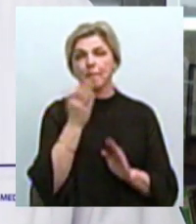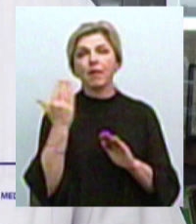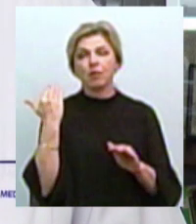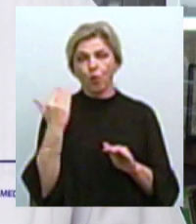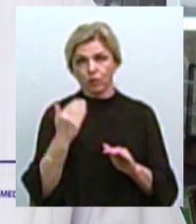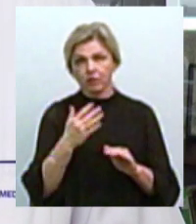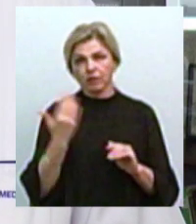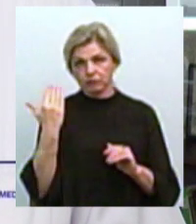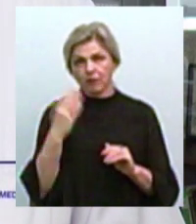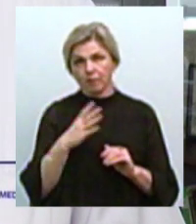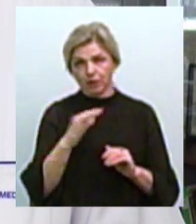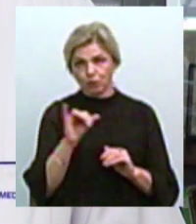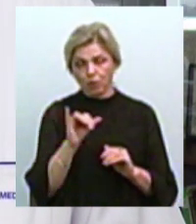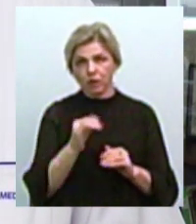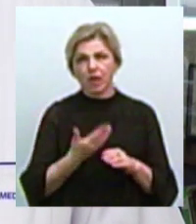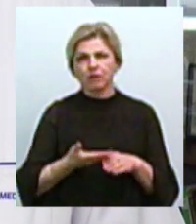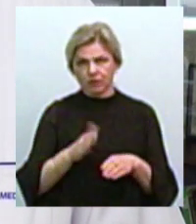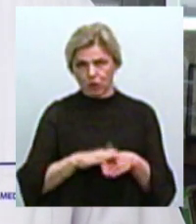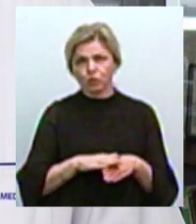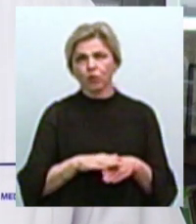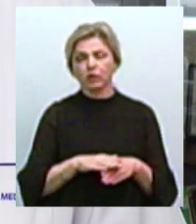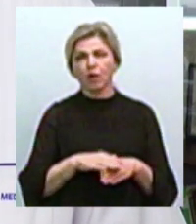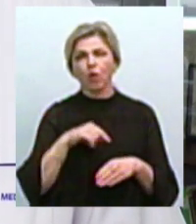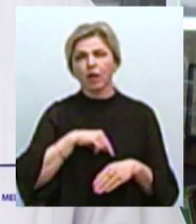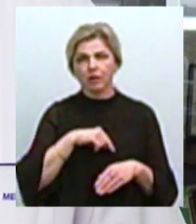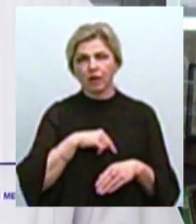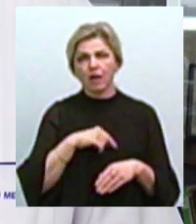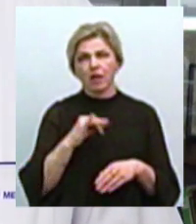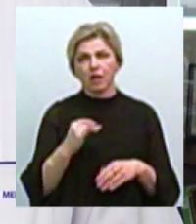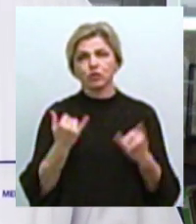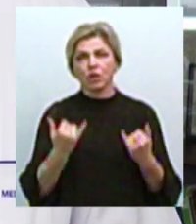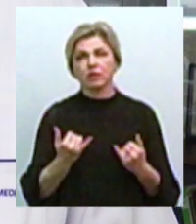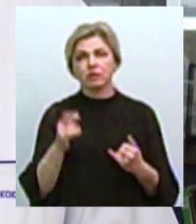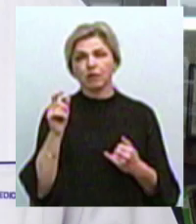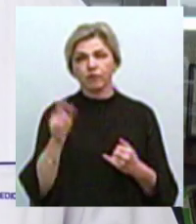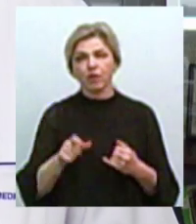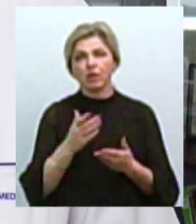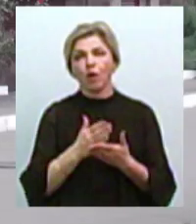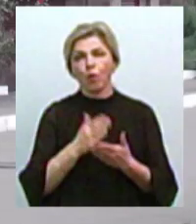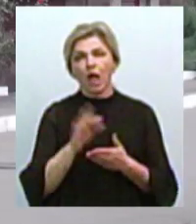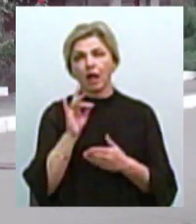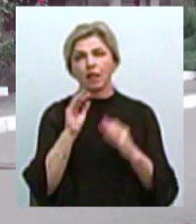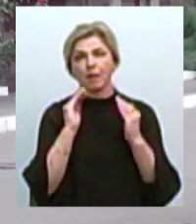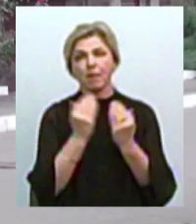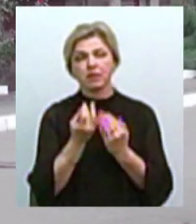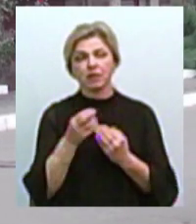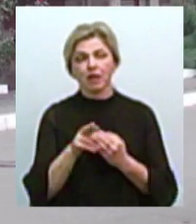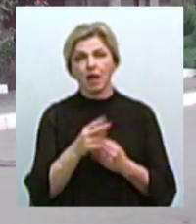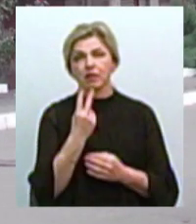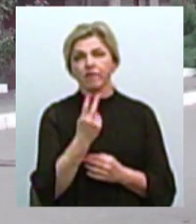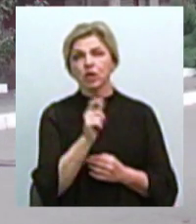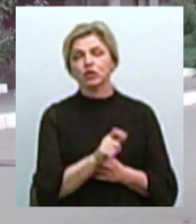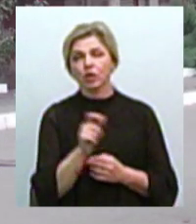важкий, зараз він також залишається важкий, хворий знаходиться в реанімаційному відділенні. Обидва чоловіки,